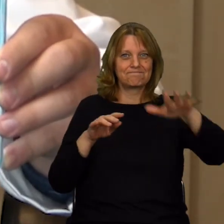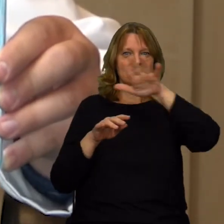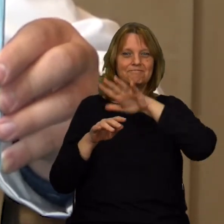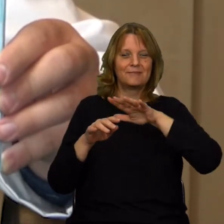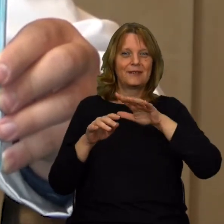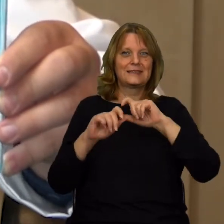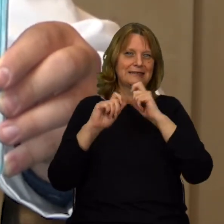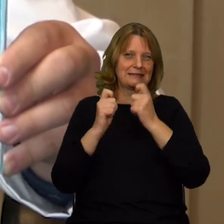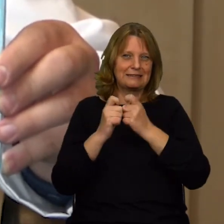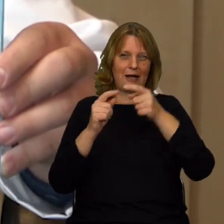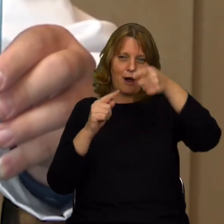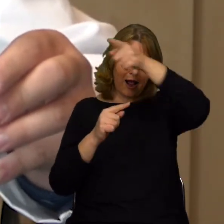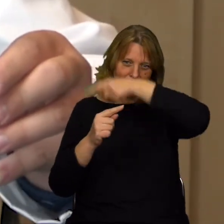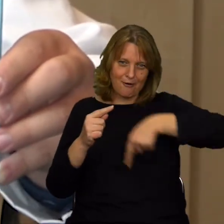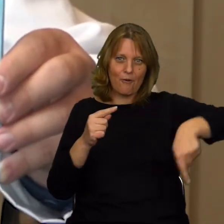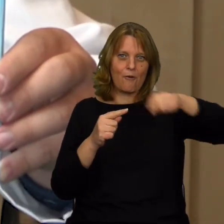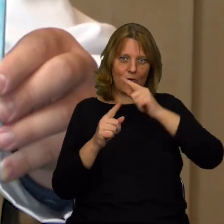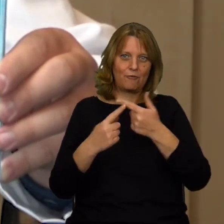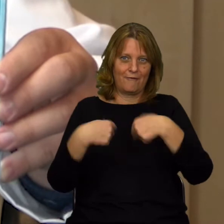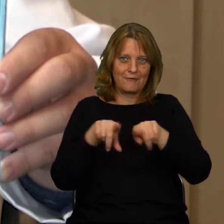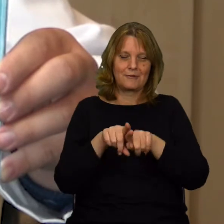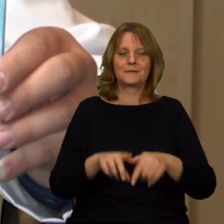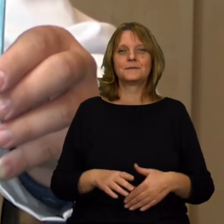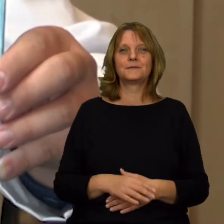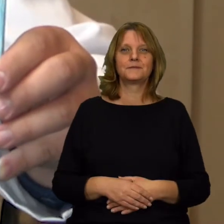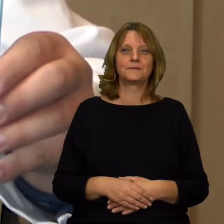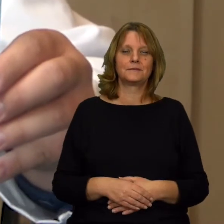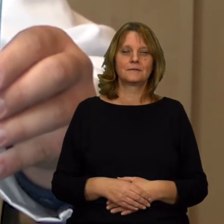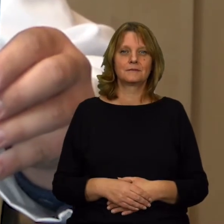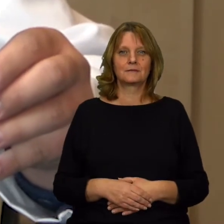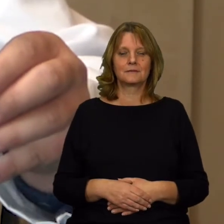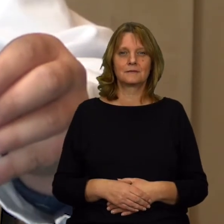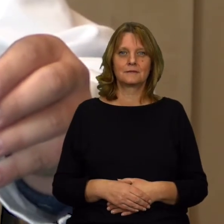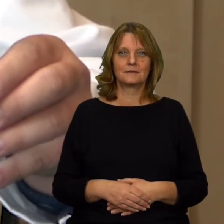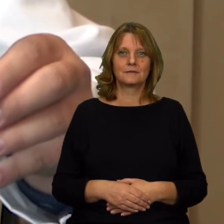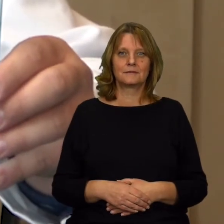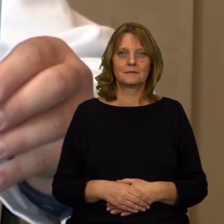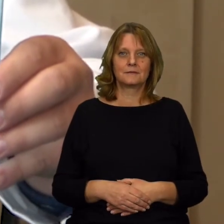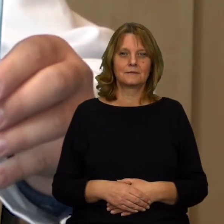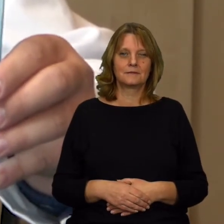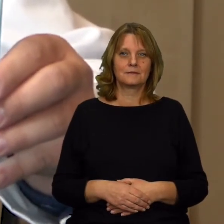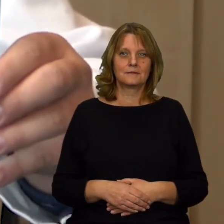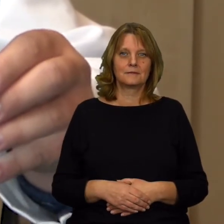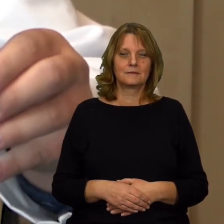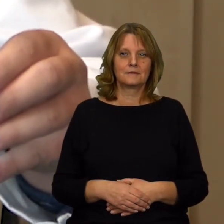z barwnikiem zatoczyła koło, albo bardziej kwadrat w tym wydaniu.